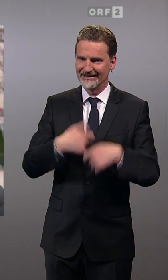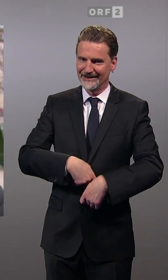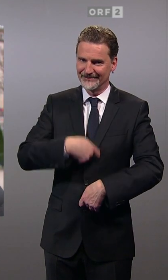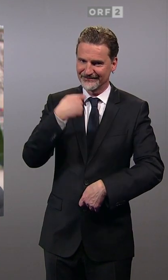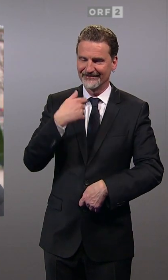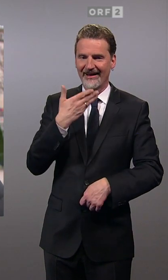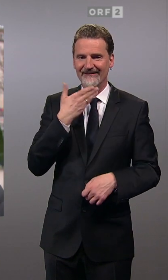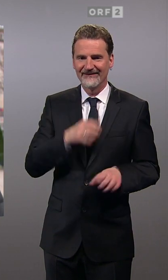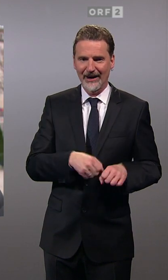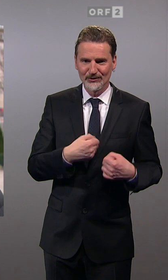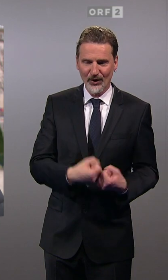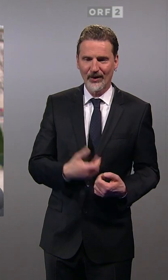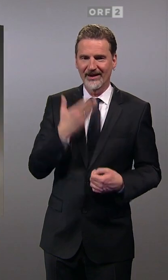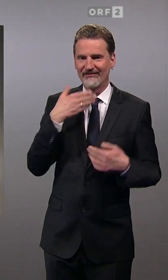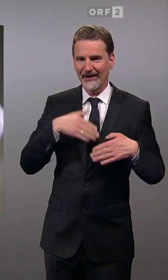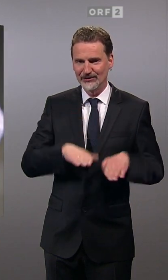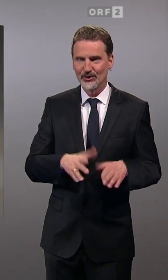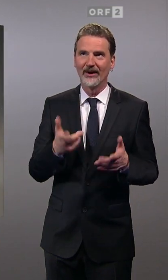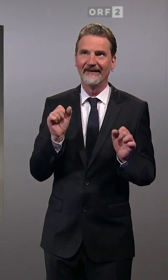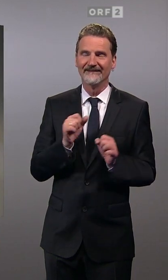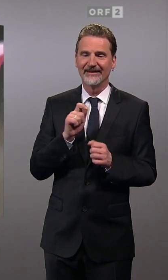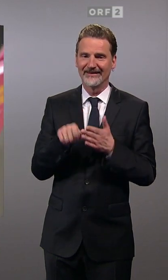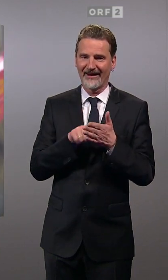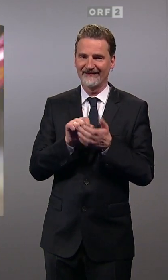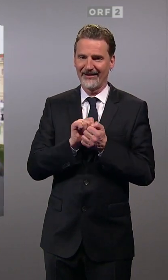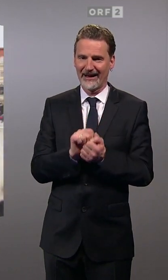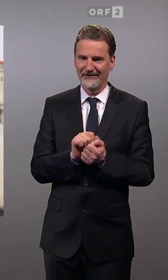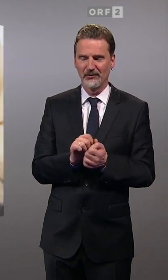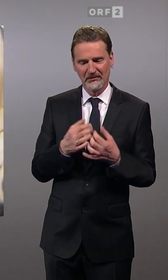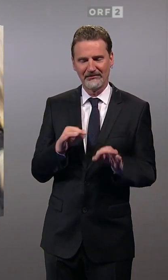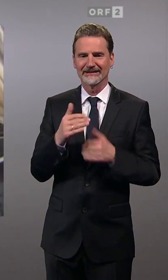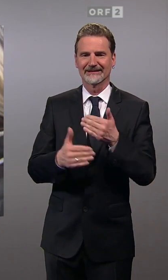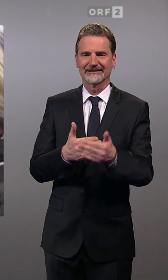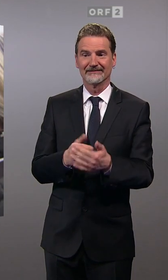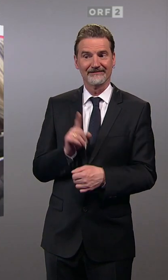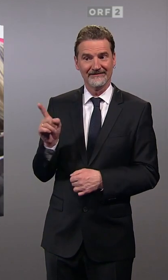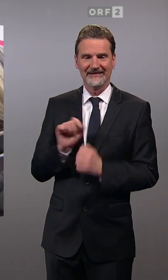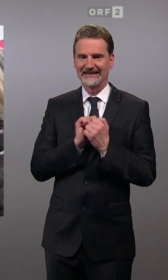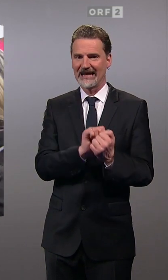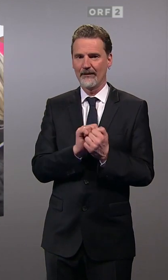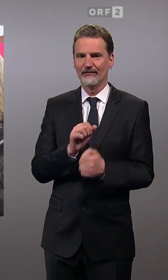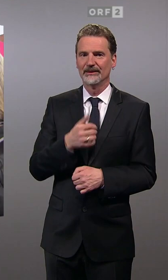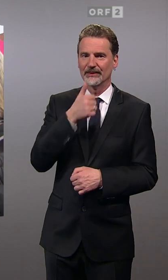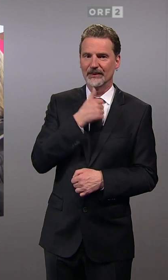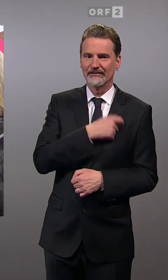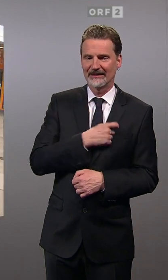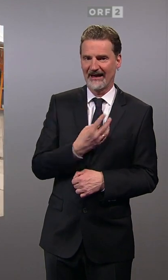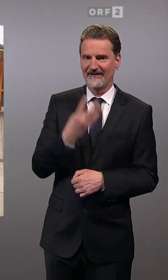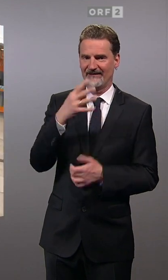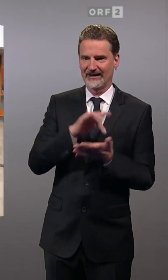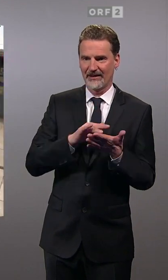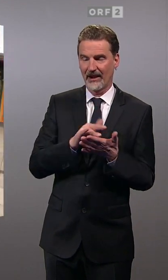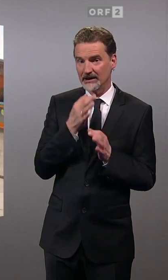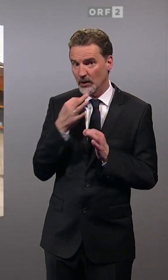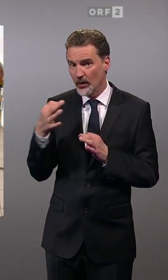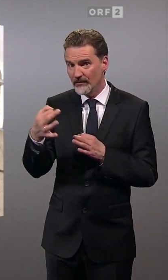Socken, warme Schuhe einpacken und geht schon. Die Neos kämpfen mit den Grünen um den vierten Platz. In den Umfragen liegen sie zwischen 6 und